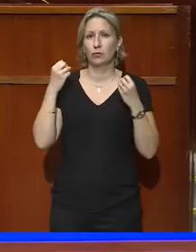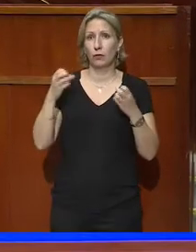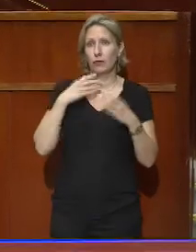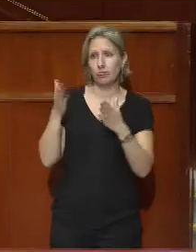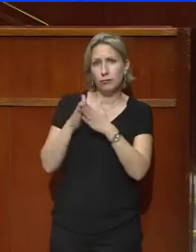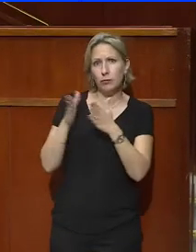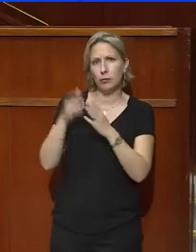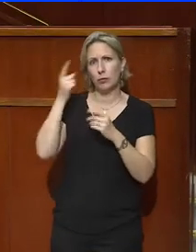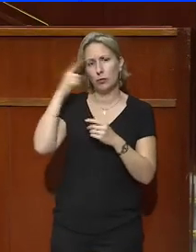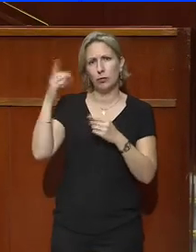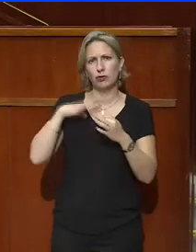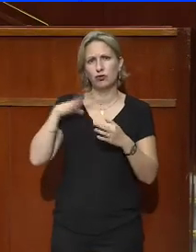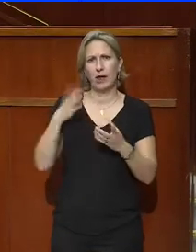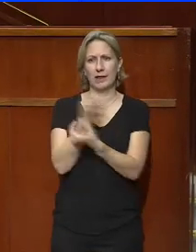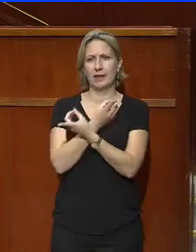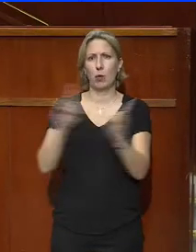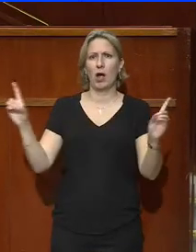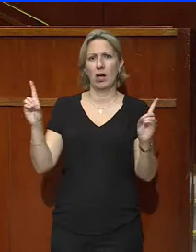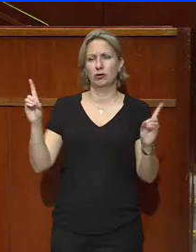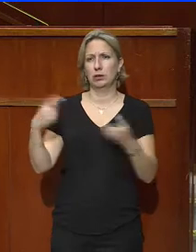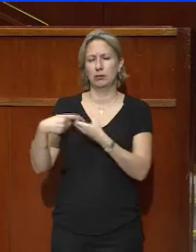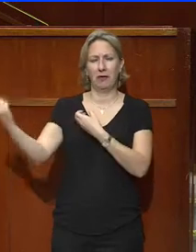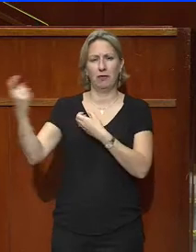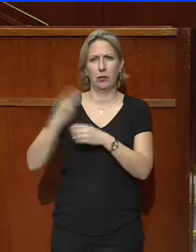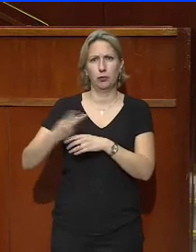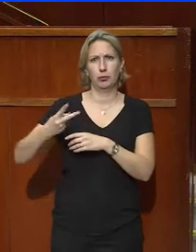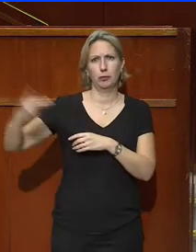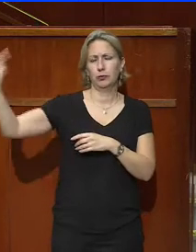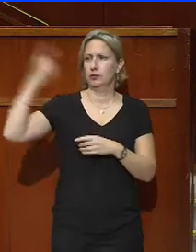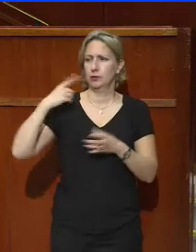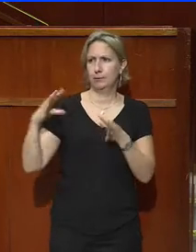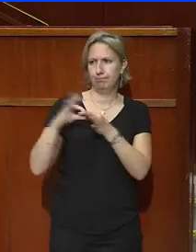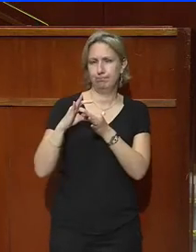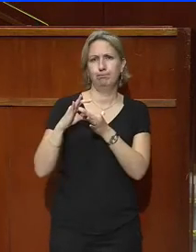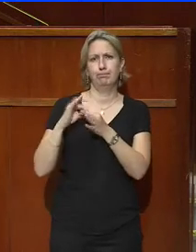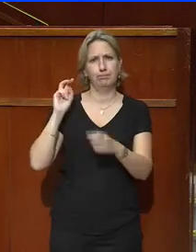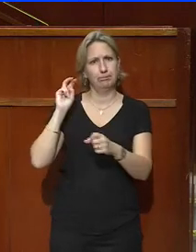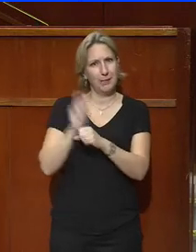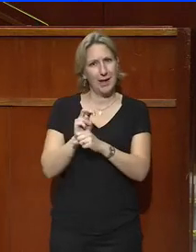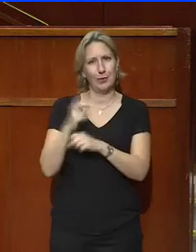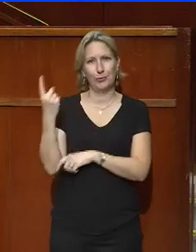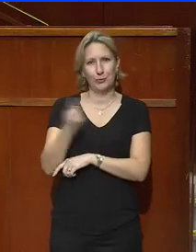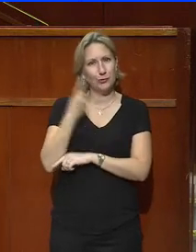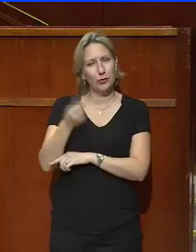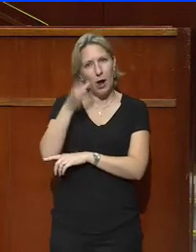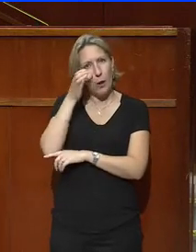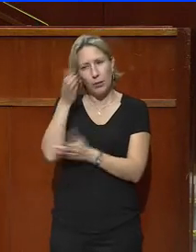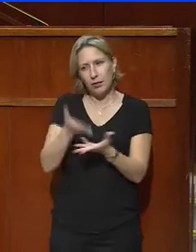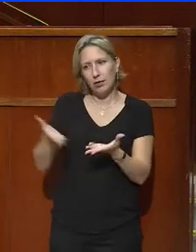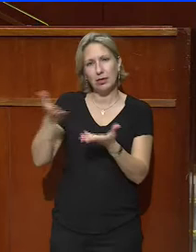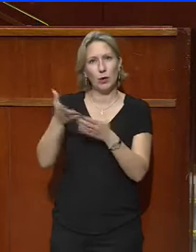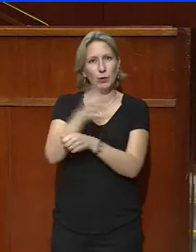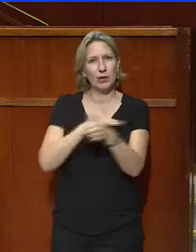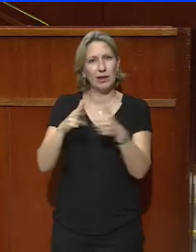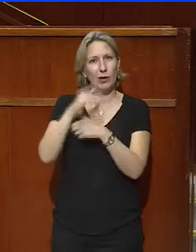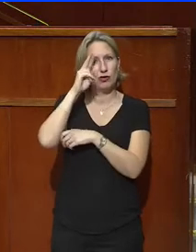avec les décrochages démocratiques que nous connaissons. Elles permettent d'être toujours davantage à l'écoute de la société en